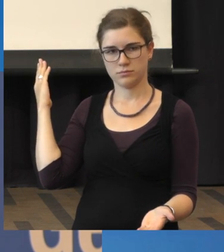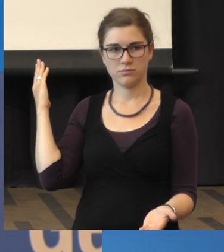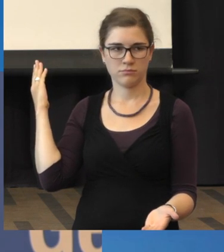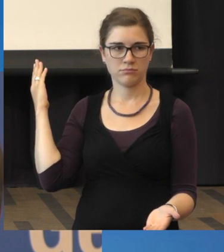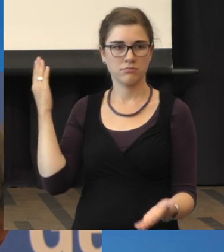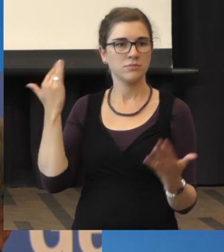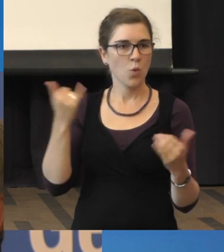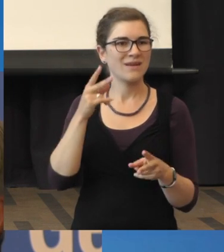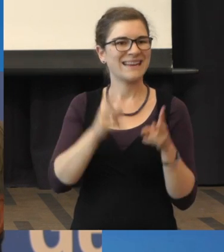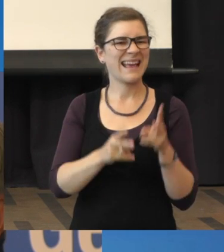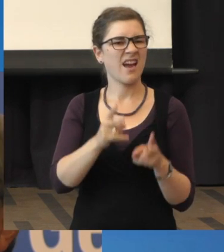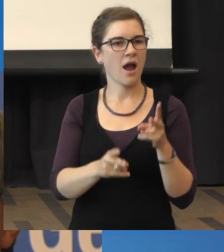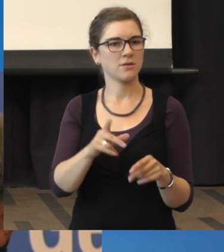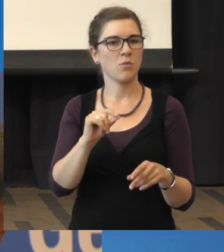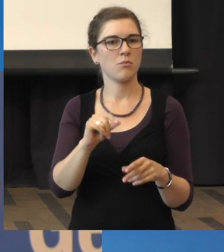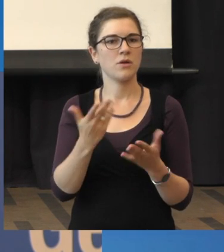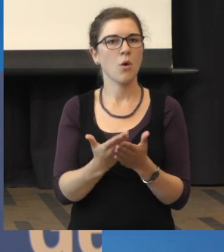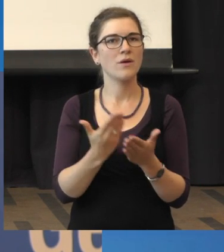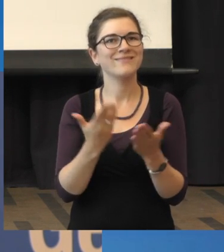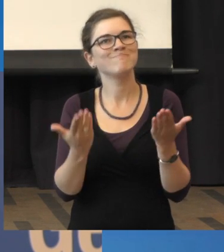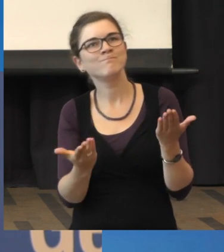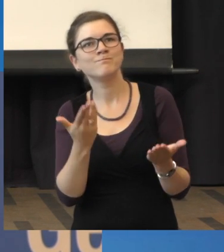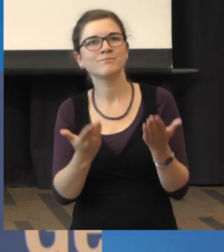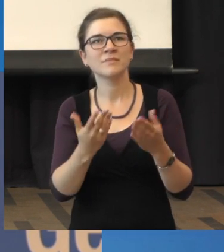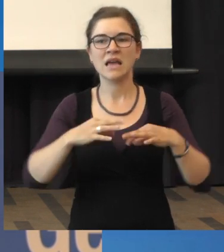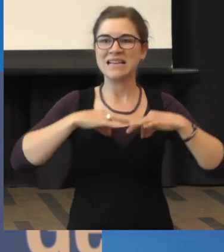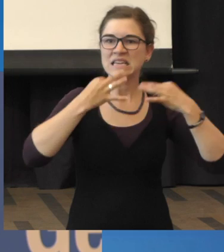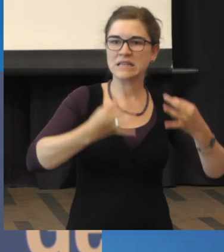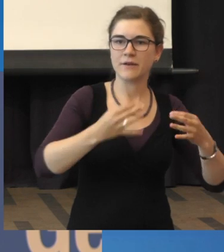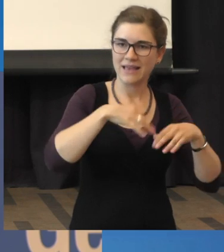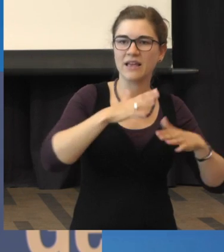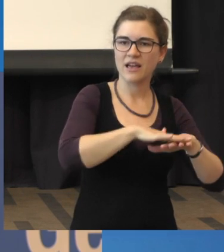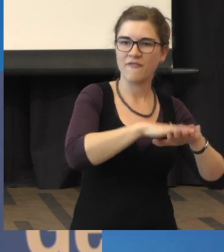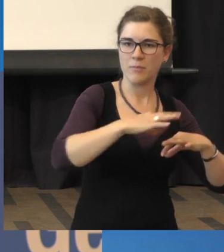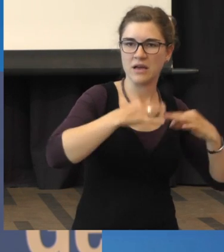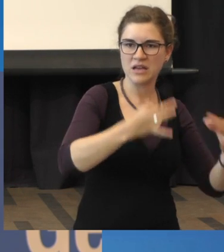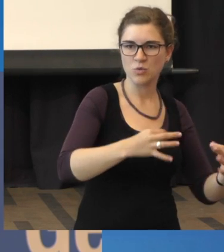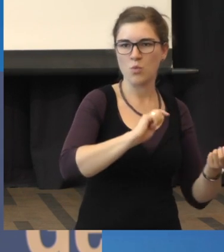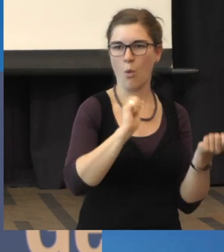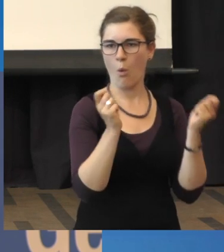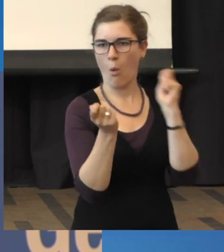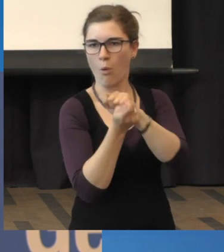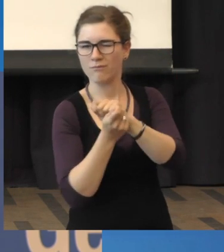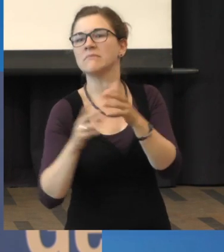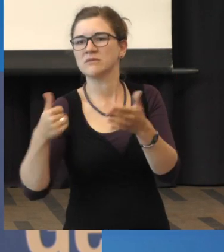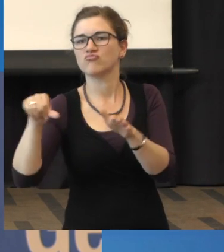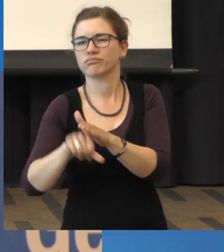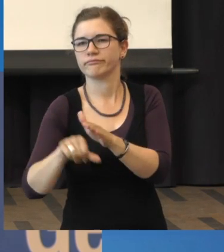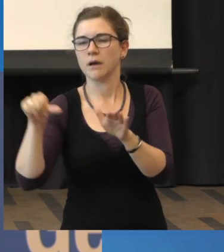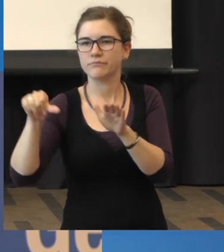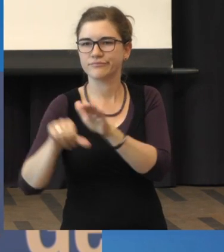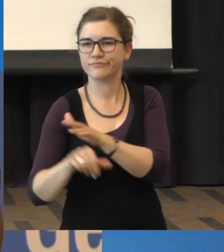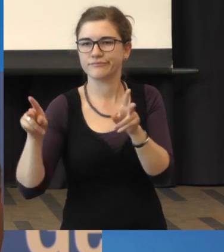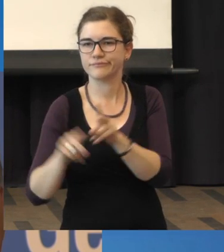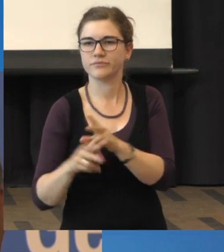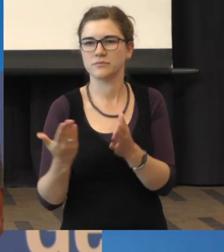Degeneration heißt eigentlich Umwandlung von gesundem Gewebe in minderwertiges Gewebe. Ihre Gelenke degenerieren